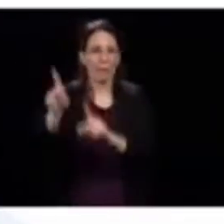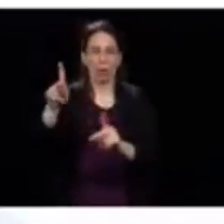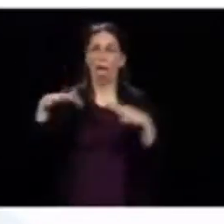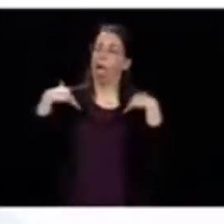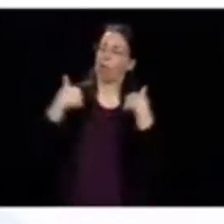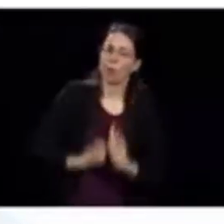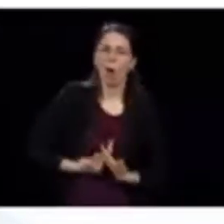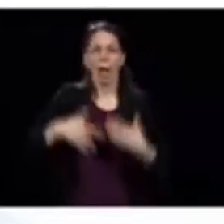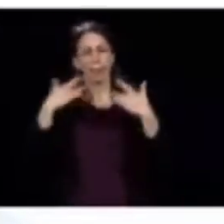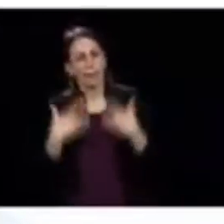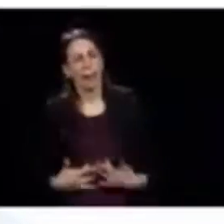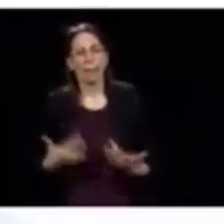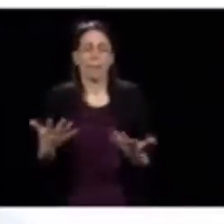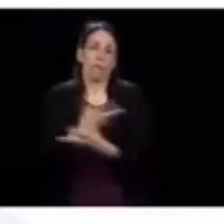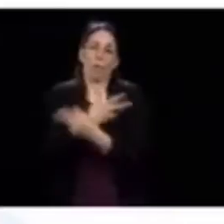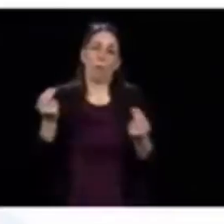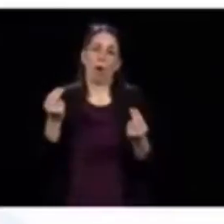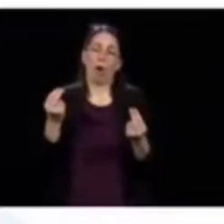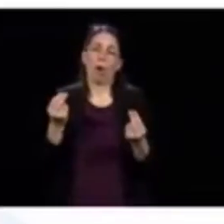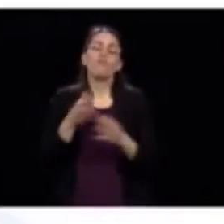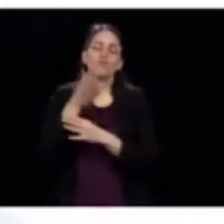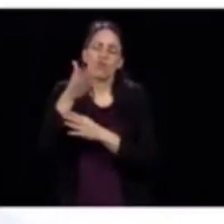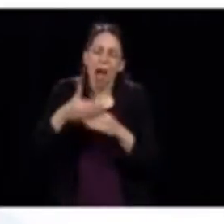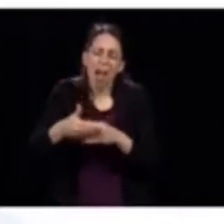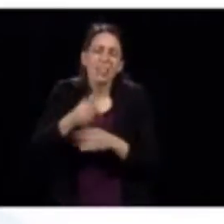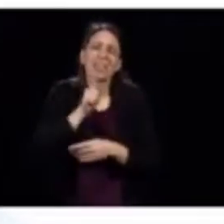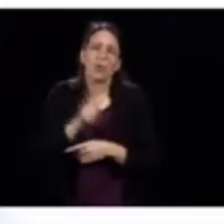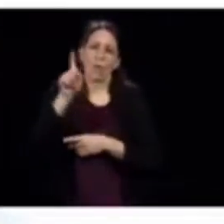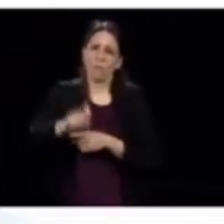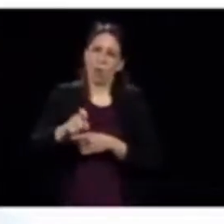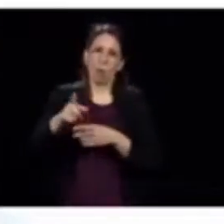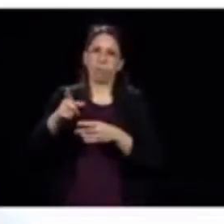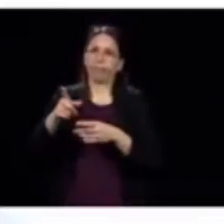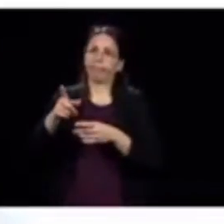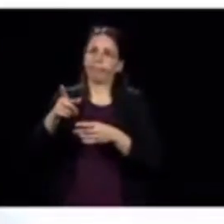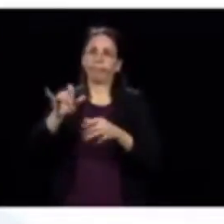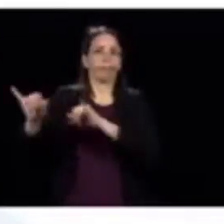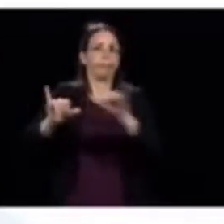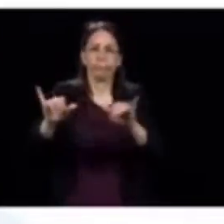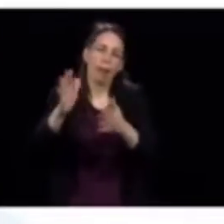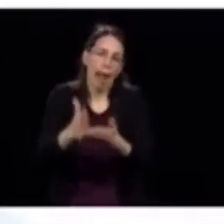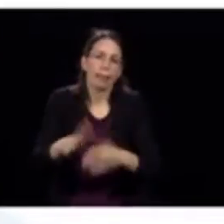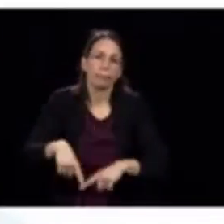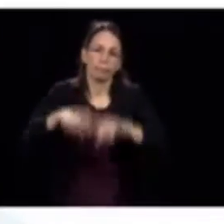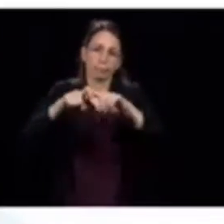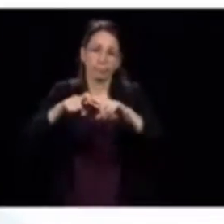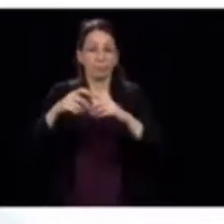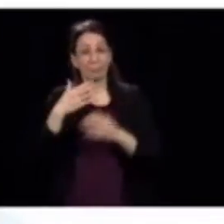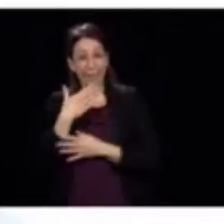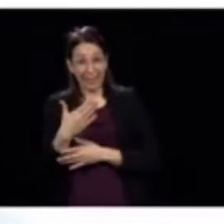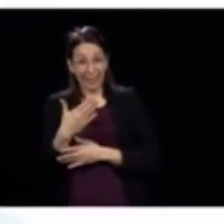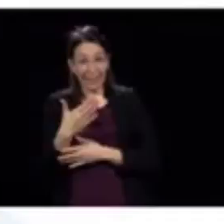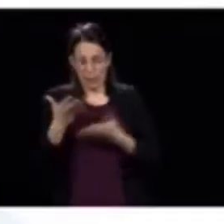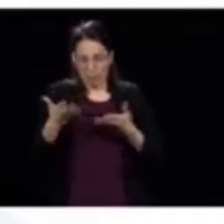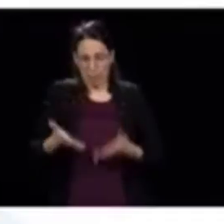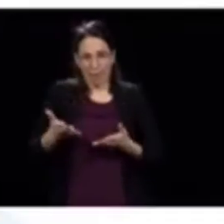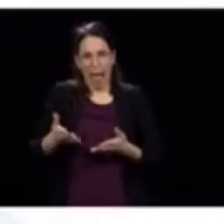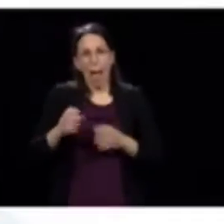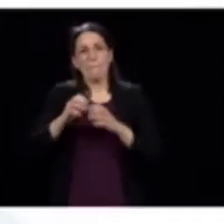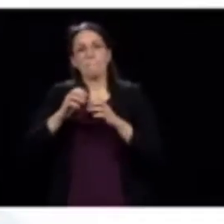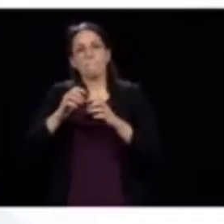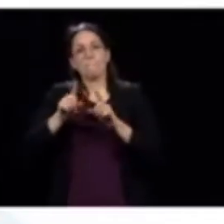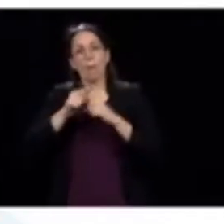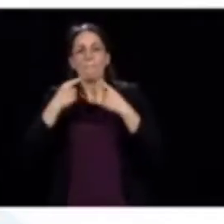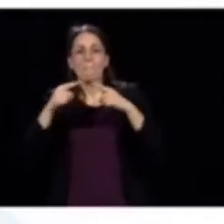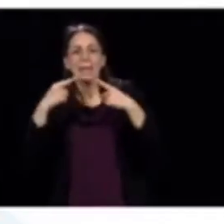falloir, moment donné, tranquillement déconfiner. Merci. Maintenant, une question d'un média qui n pas de bureau